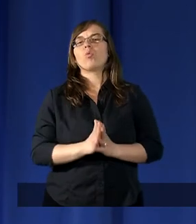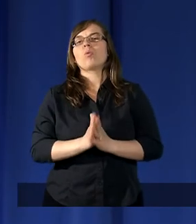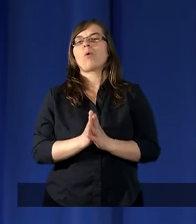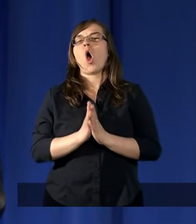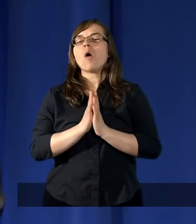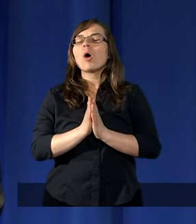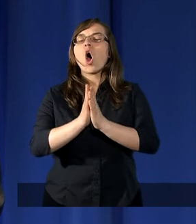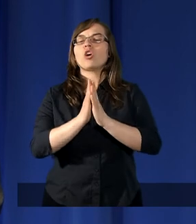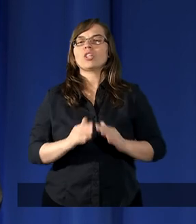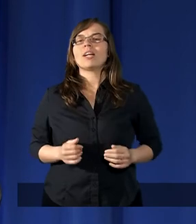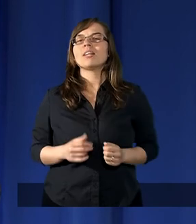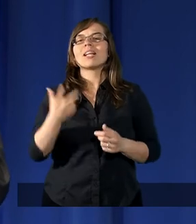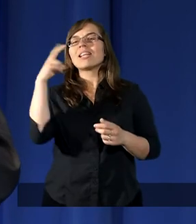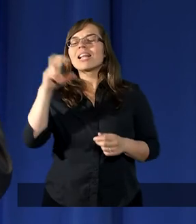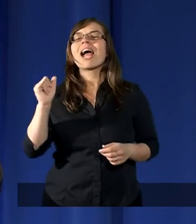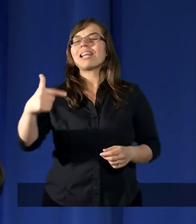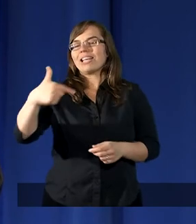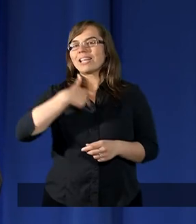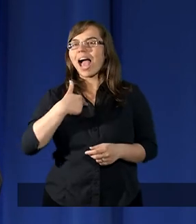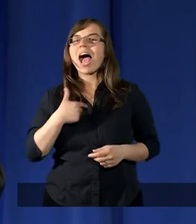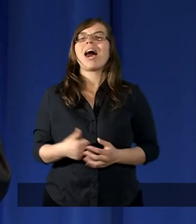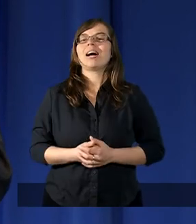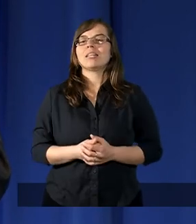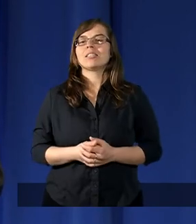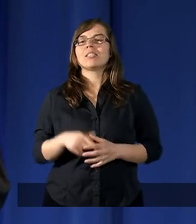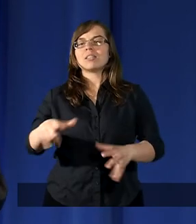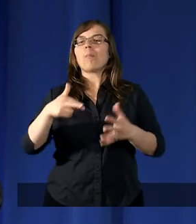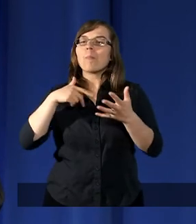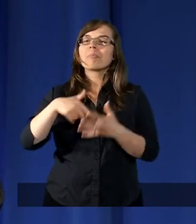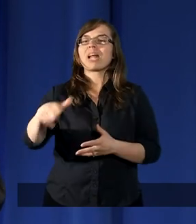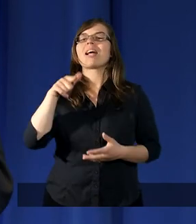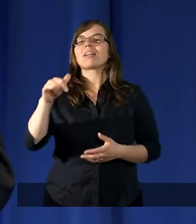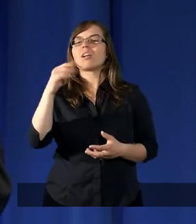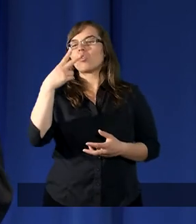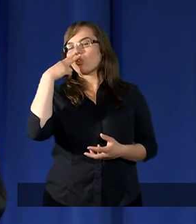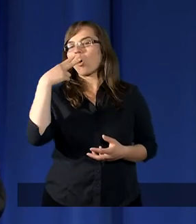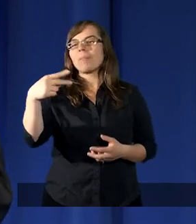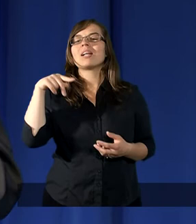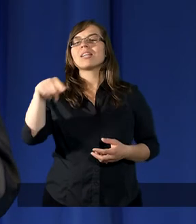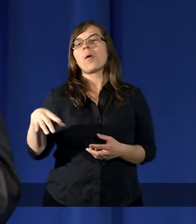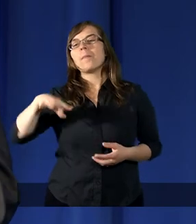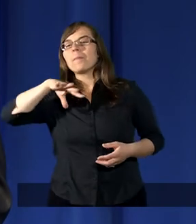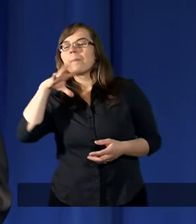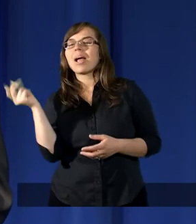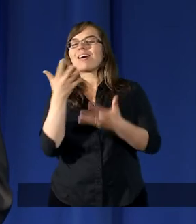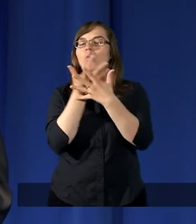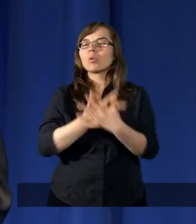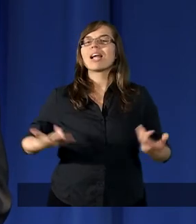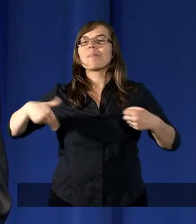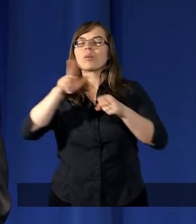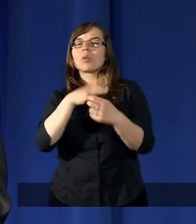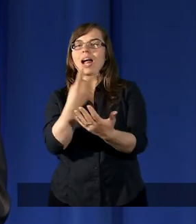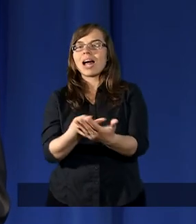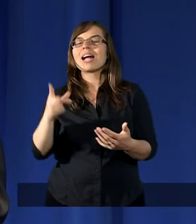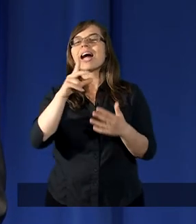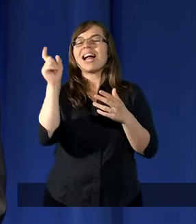proszę, niech i ja przejdę i zobaczę tę piękną ziemię, która